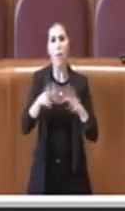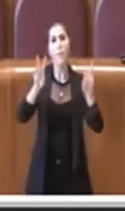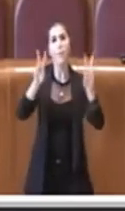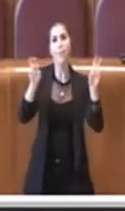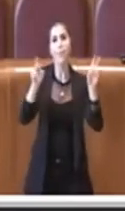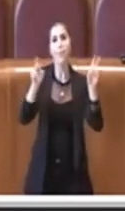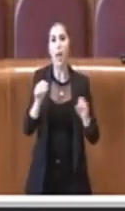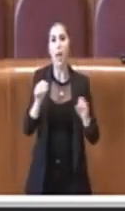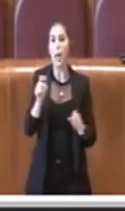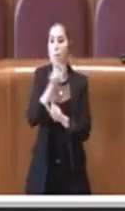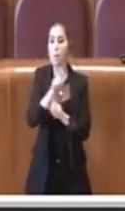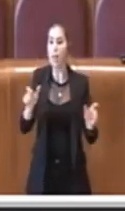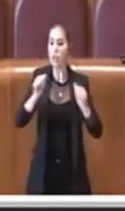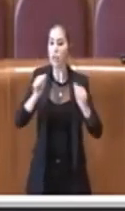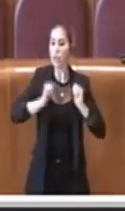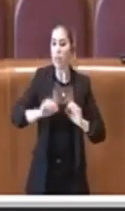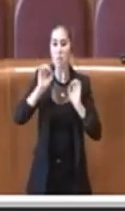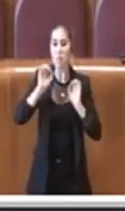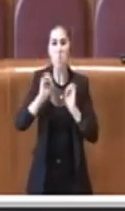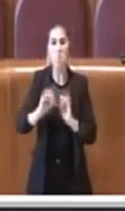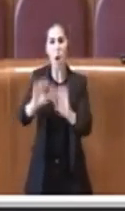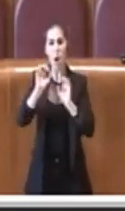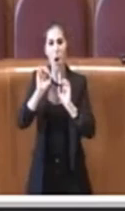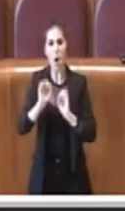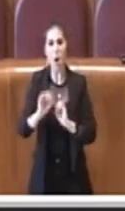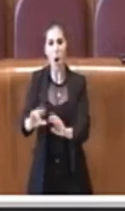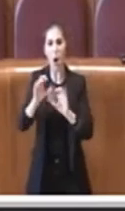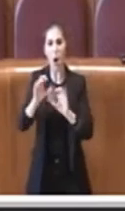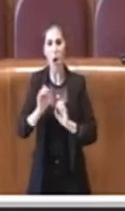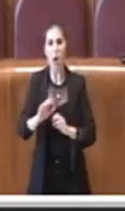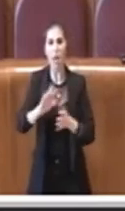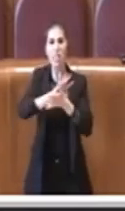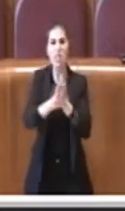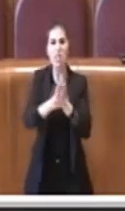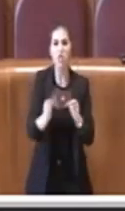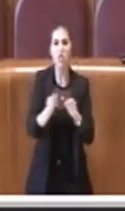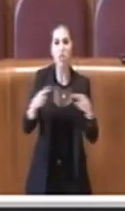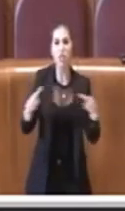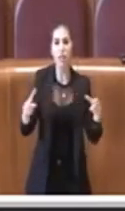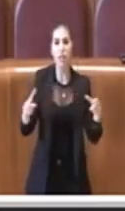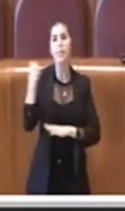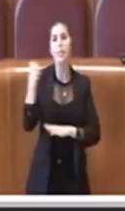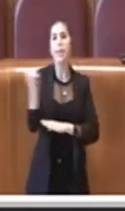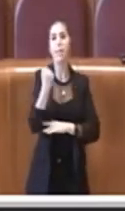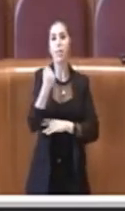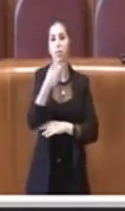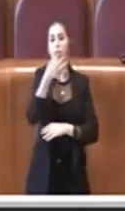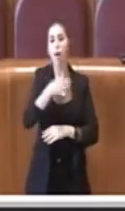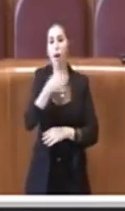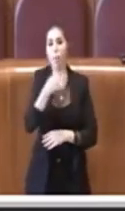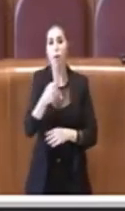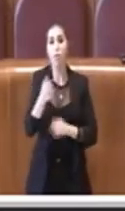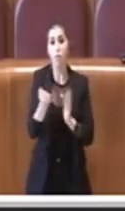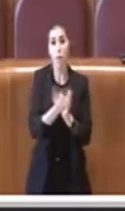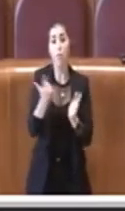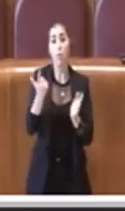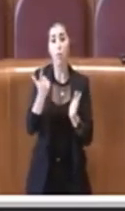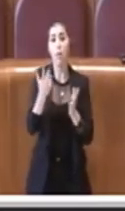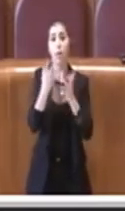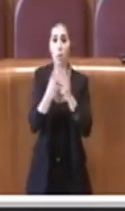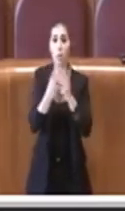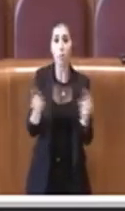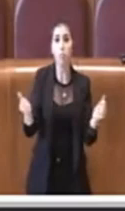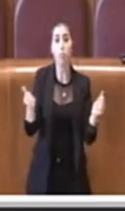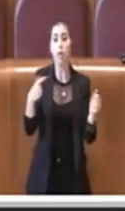sozzoni che comunque deturpano la nostra Capitale perciò insomma un servizio efficiente, importante e risolutivo